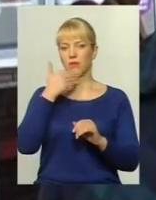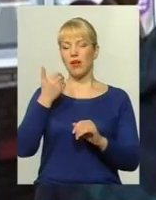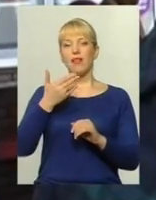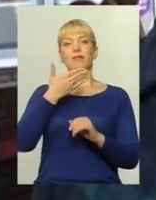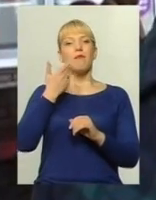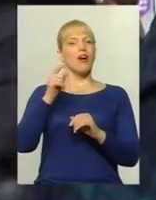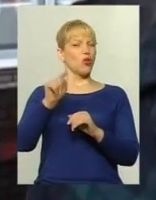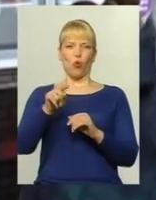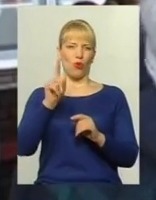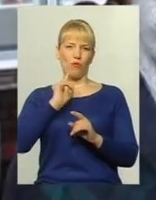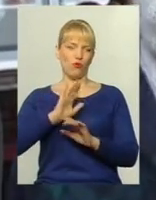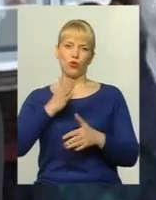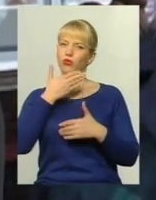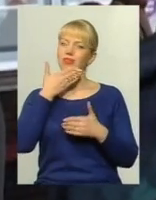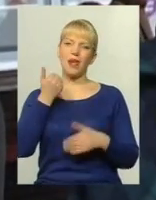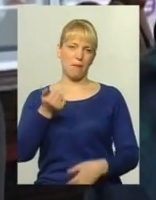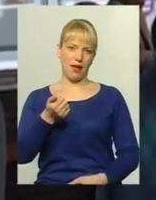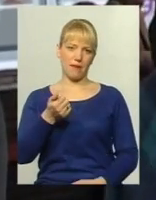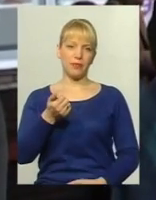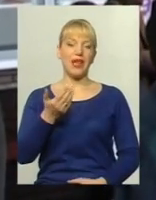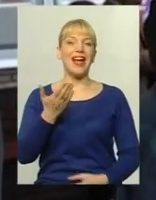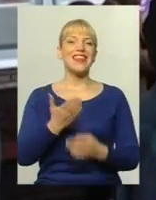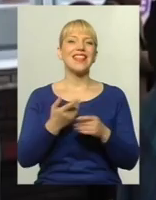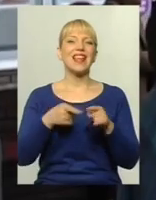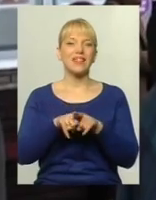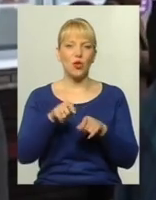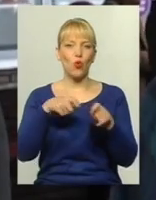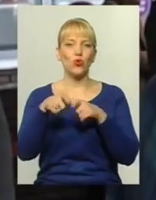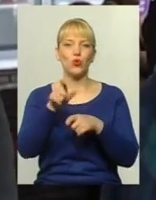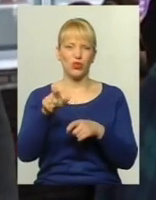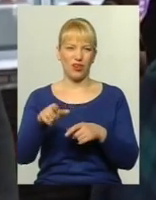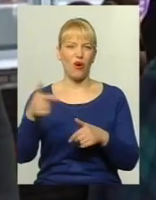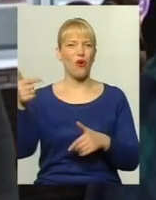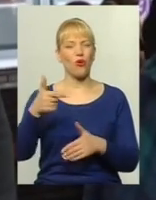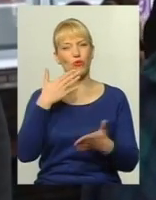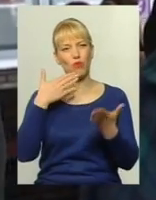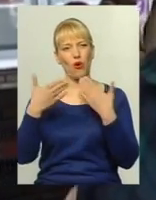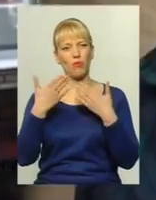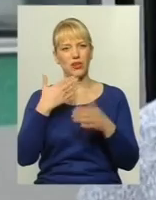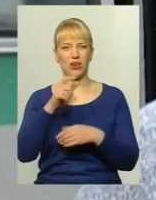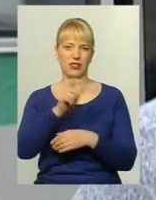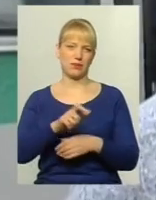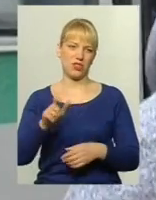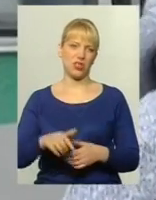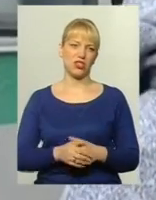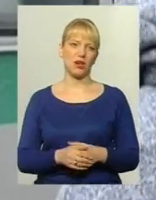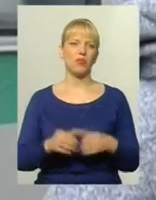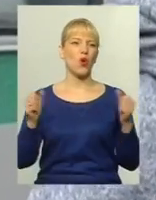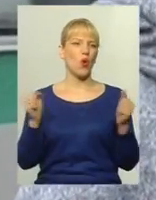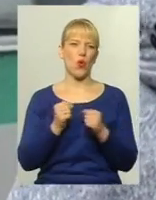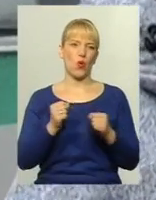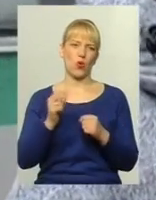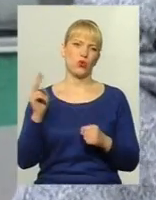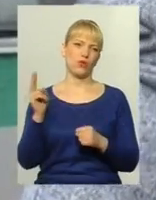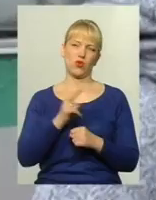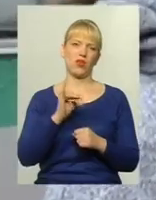комфорту, немає Є такі кондуктура, що грубо обращаються з пасажиром Холодно в тролейбусах